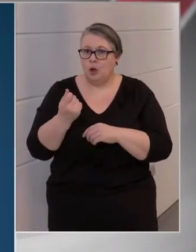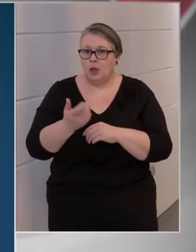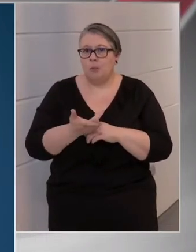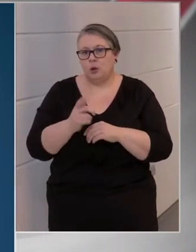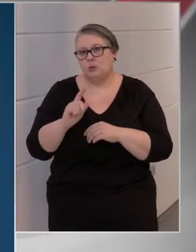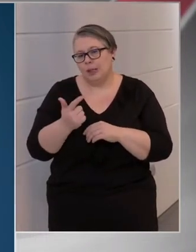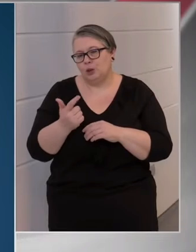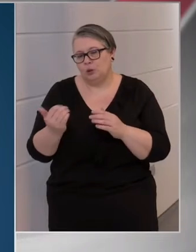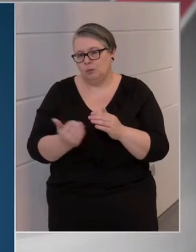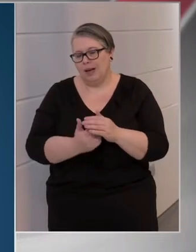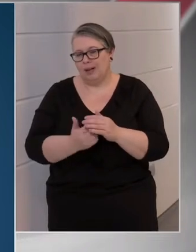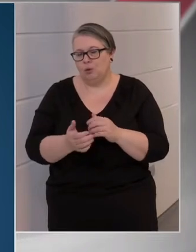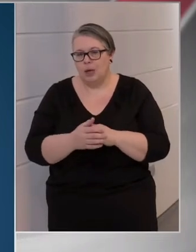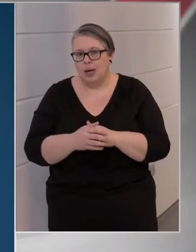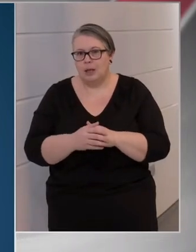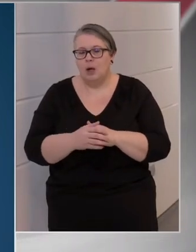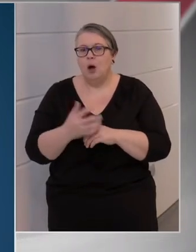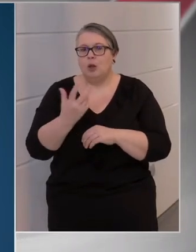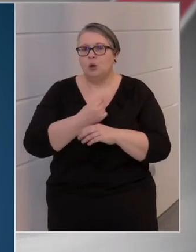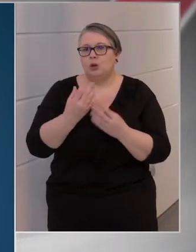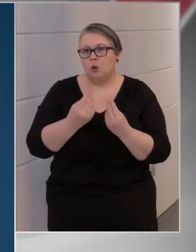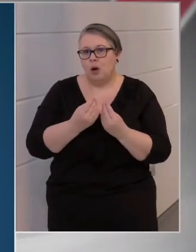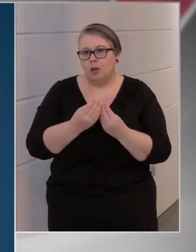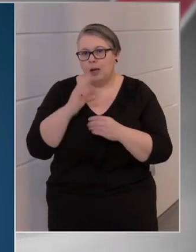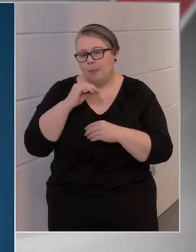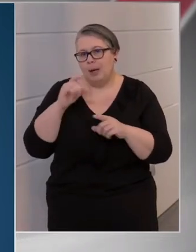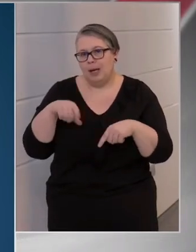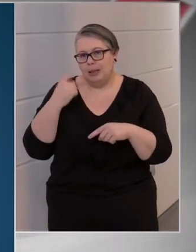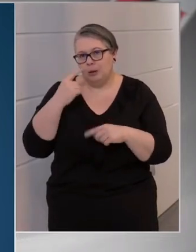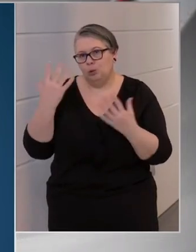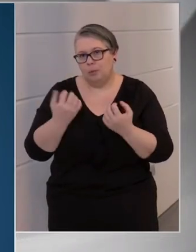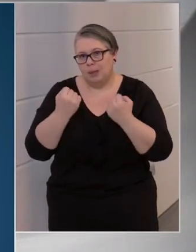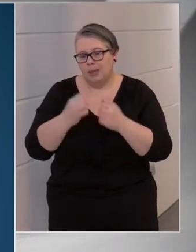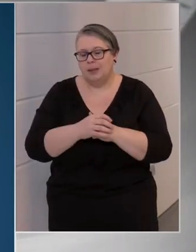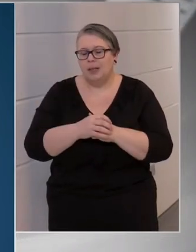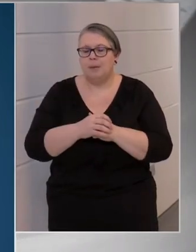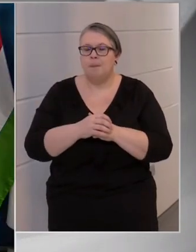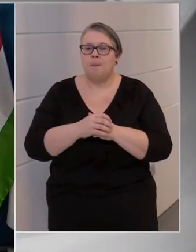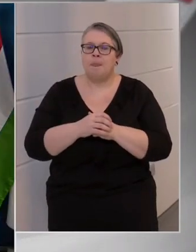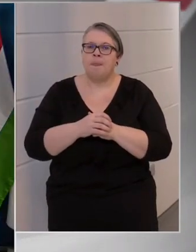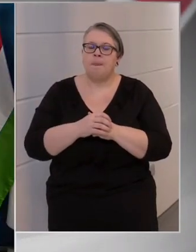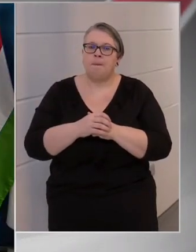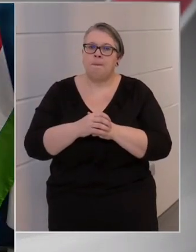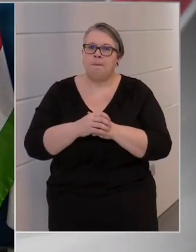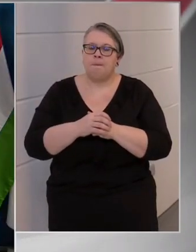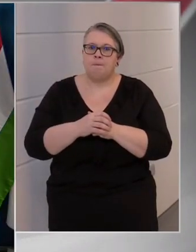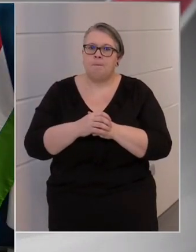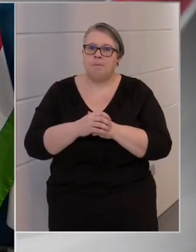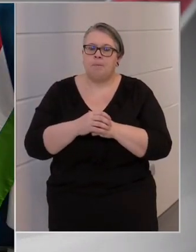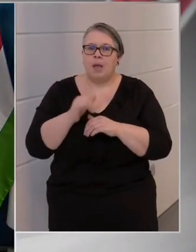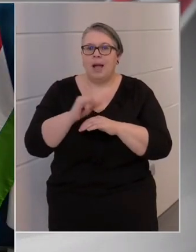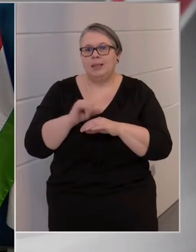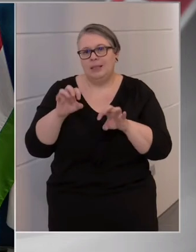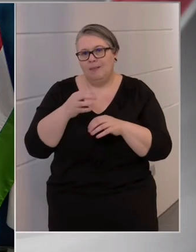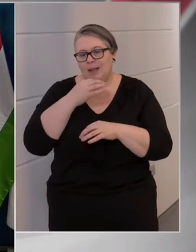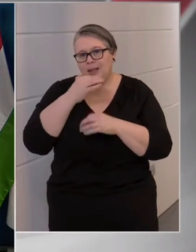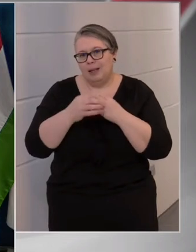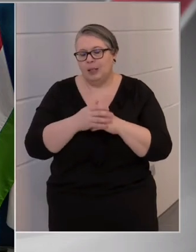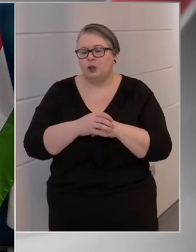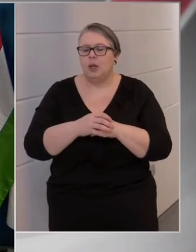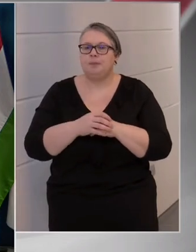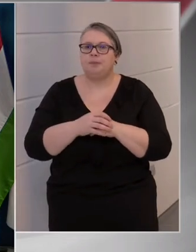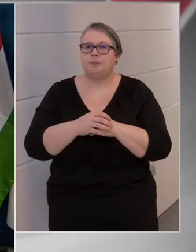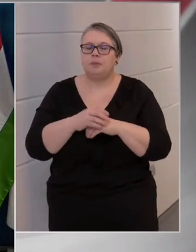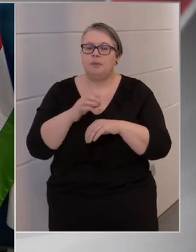most tényleg másodlagosak, hiszen az oltó anyaggal emberi életeket tudunk megmenteni. A heti tévék kérdése jön.